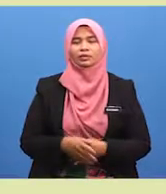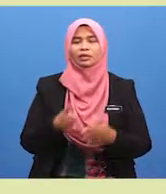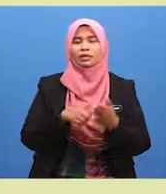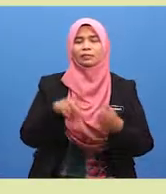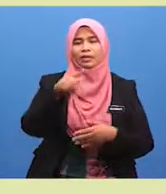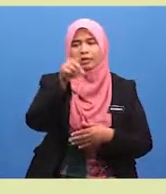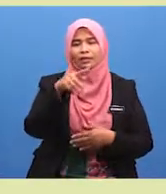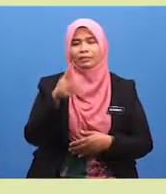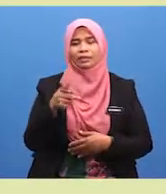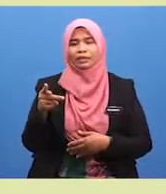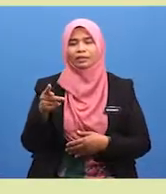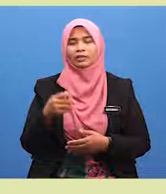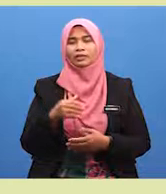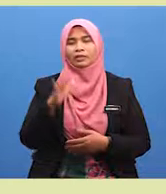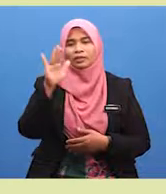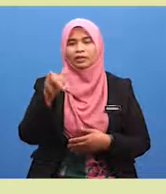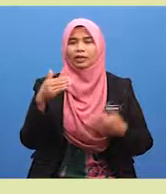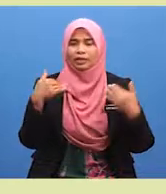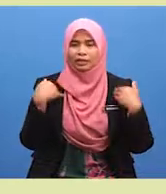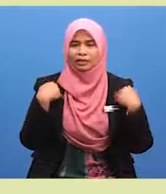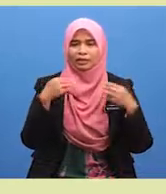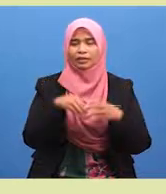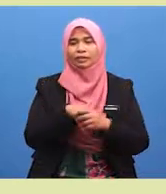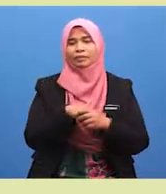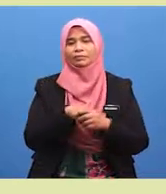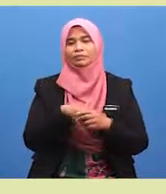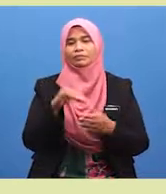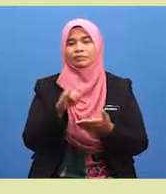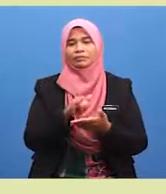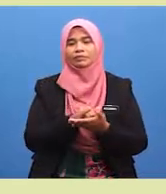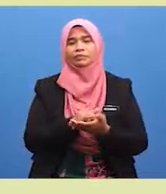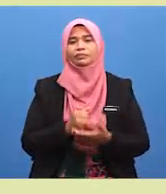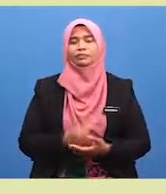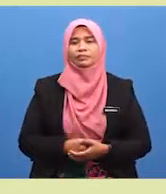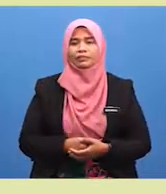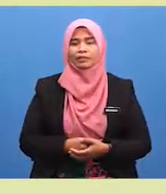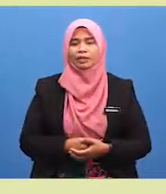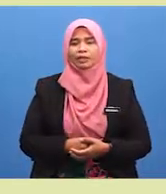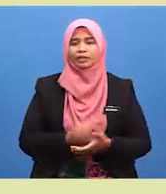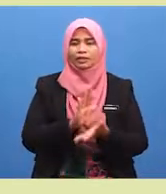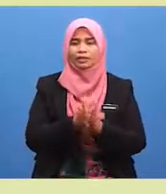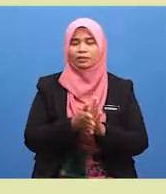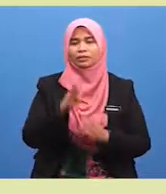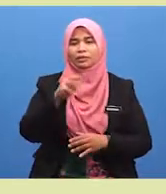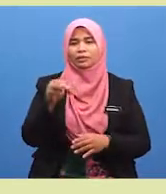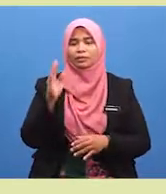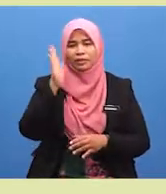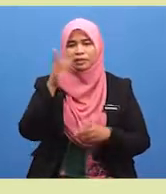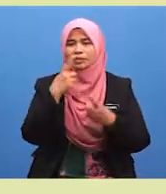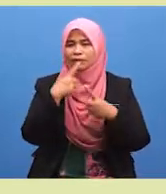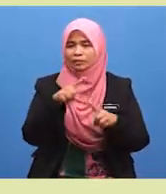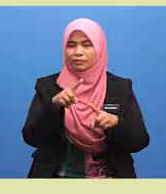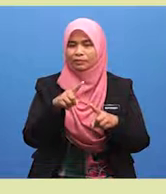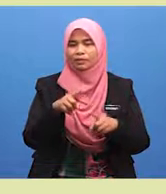Apakah perkara-perkara yang terkandung di dalamnya? Nasjaya, murid-murid akan